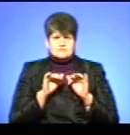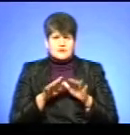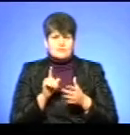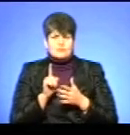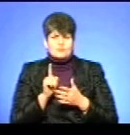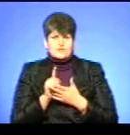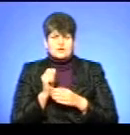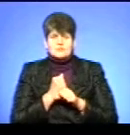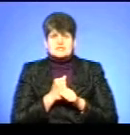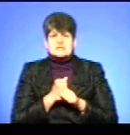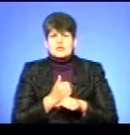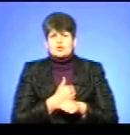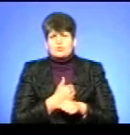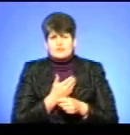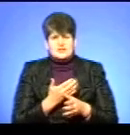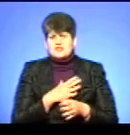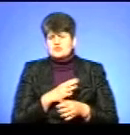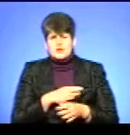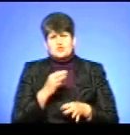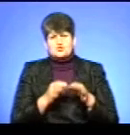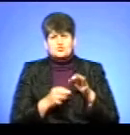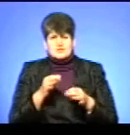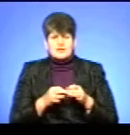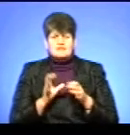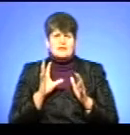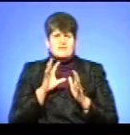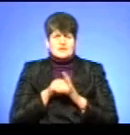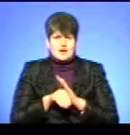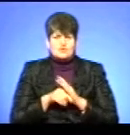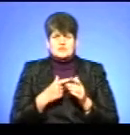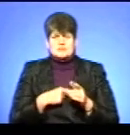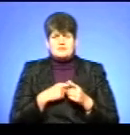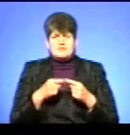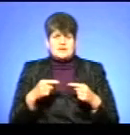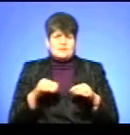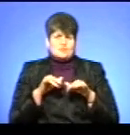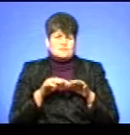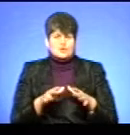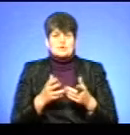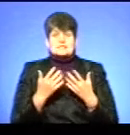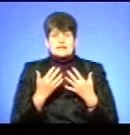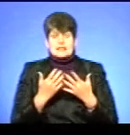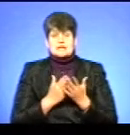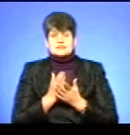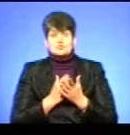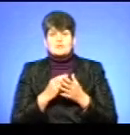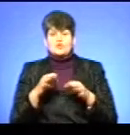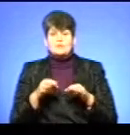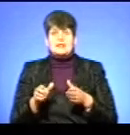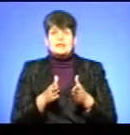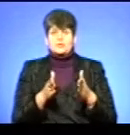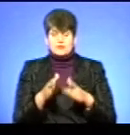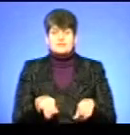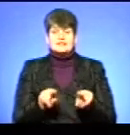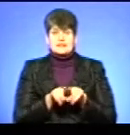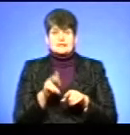добровільно, не чекаючи судових рішень, не втягуючи себе в подібні процедури, оскільки як і служба автомобільних доріг, так